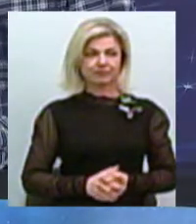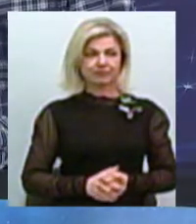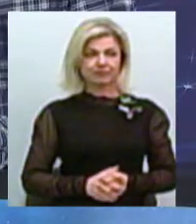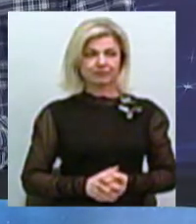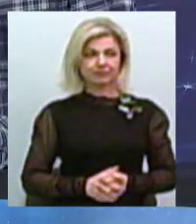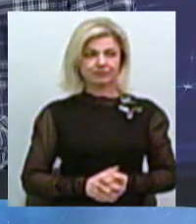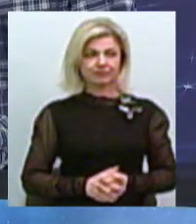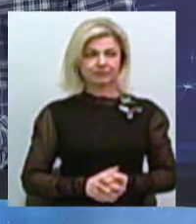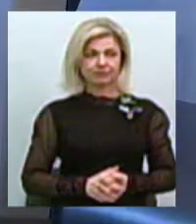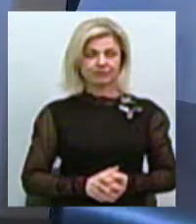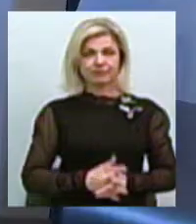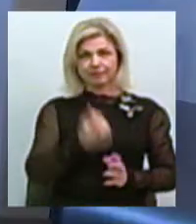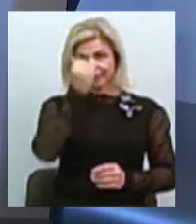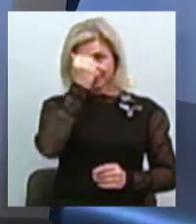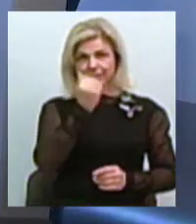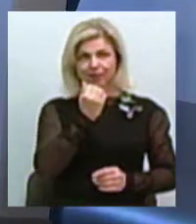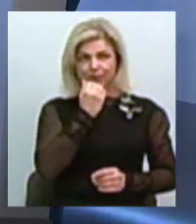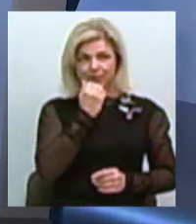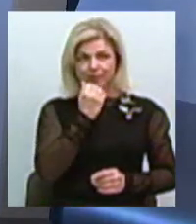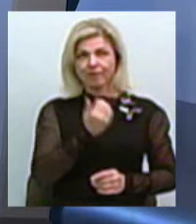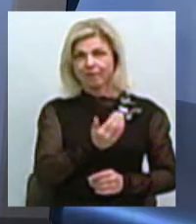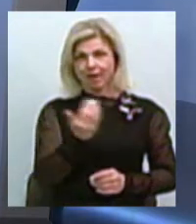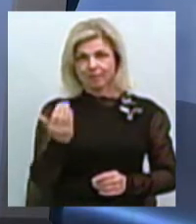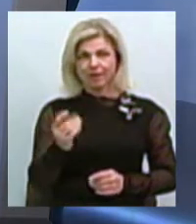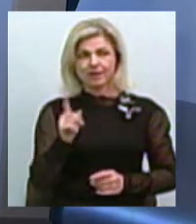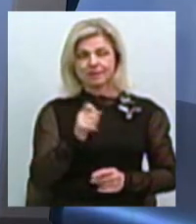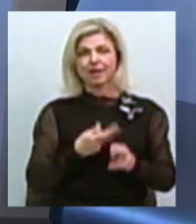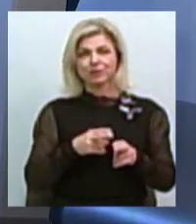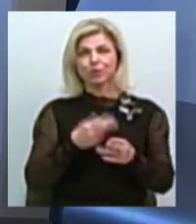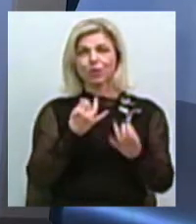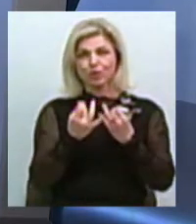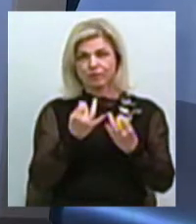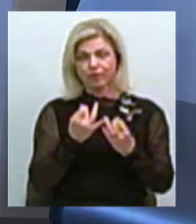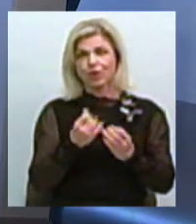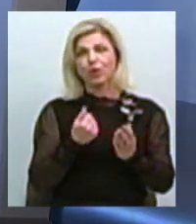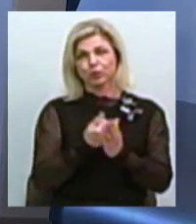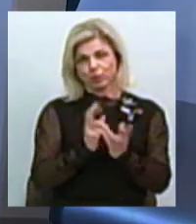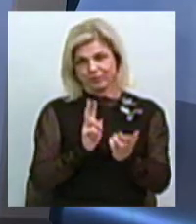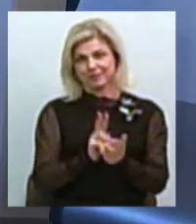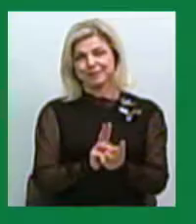Варвара, так. Дякую. Дякую вам за цю розмову. Дякую всім, хто було з нами. Побачимось.